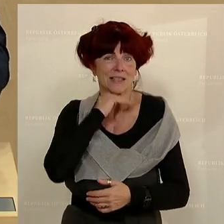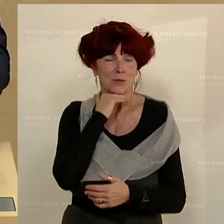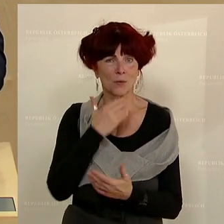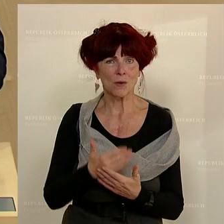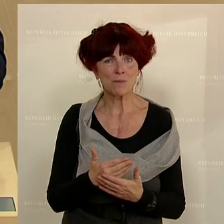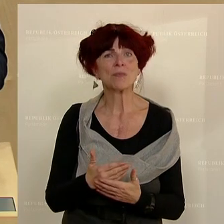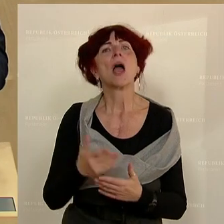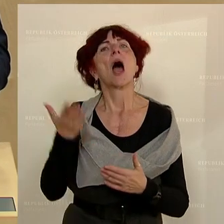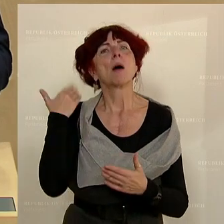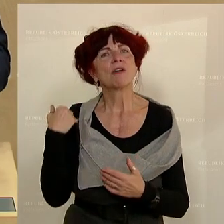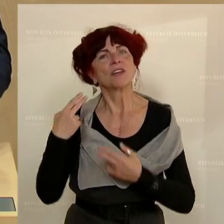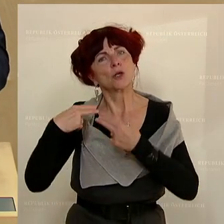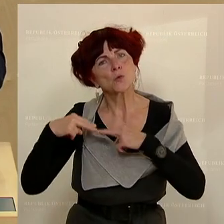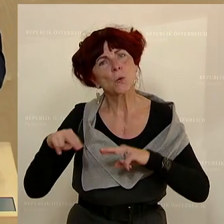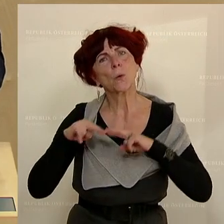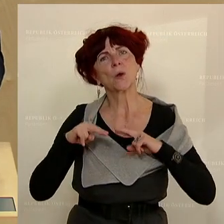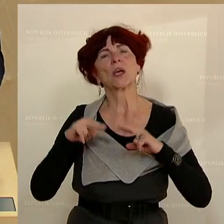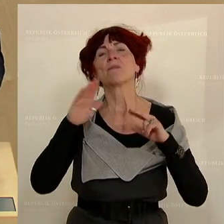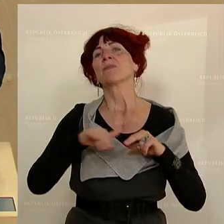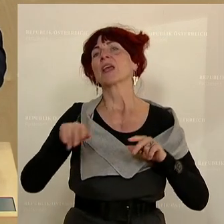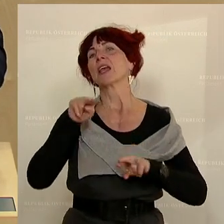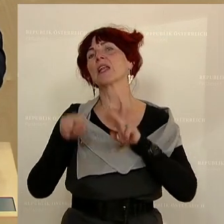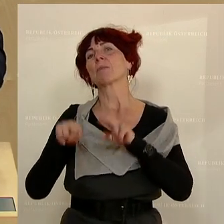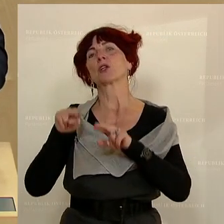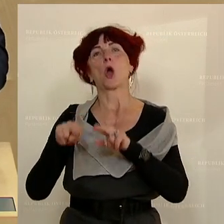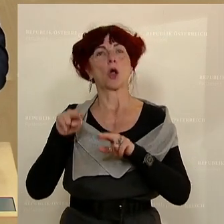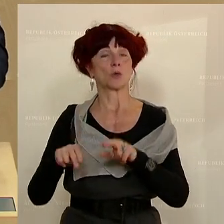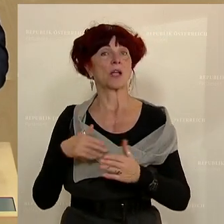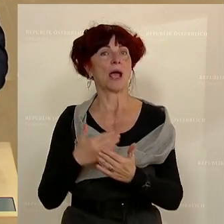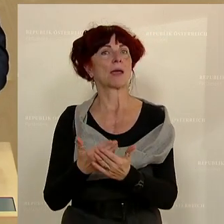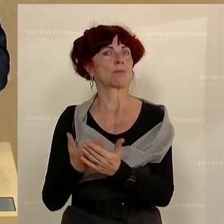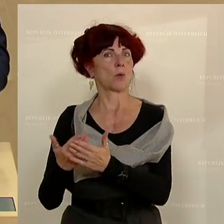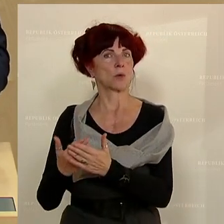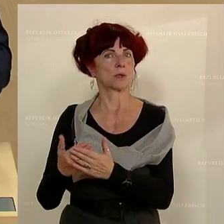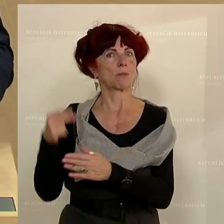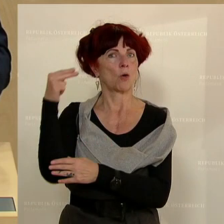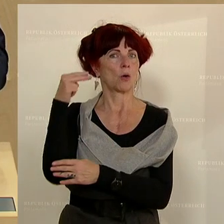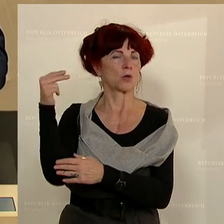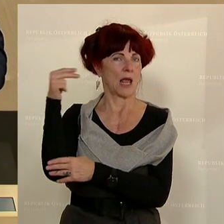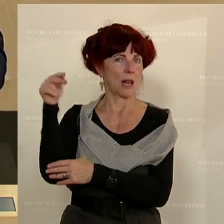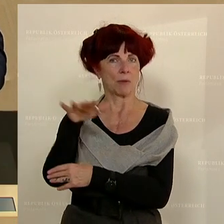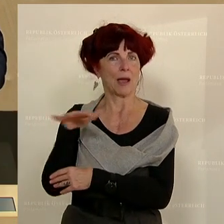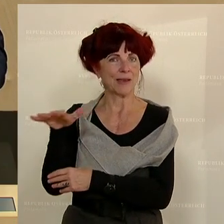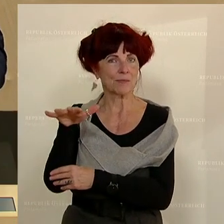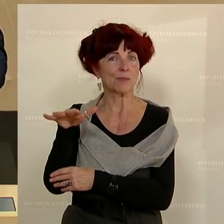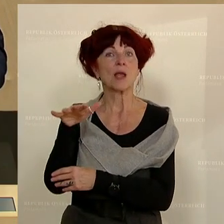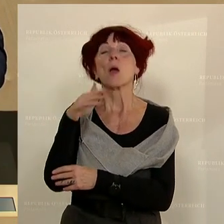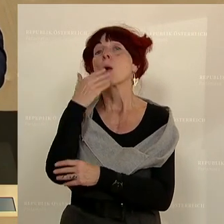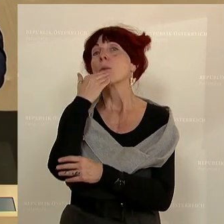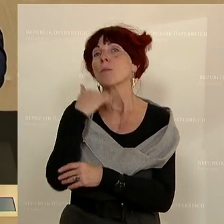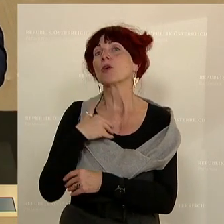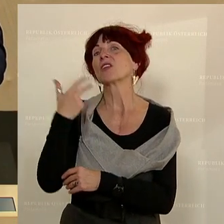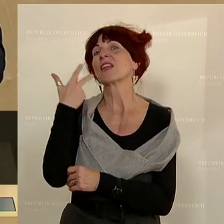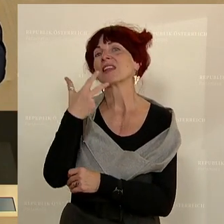dem Kinderbetreuungsangebot in den Hotelleries. Ich kann nur sagen, an dieser Stelle möchte ich das 3G-EG